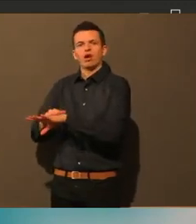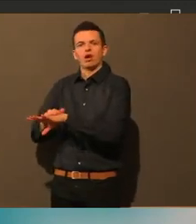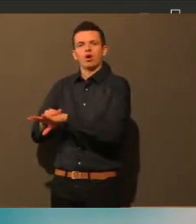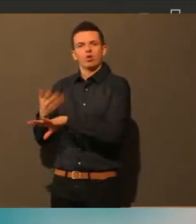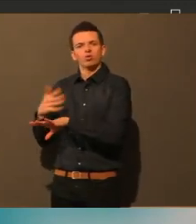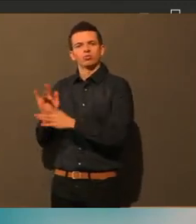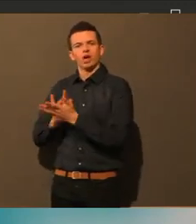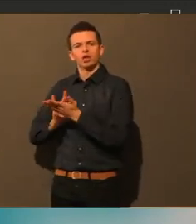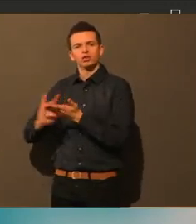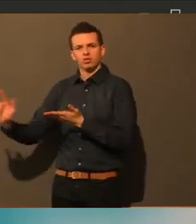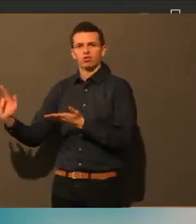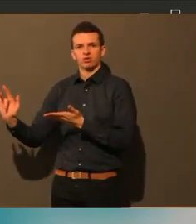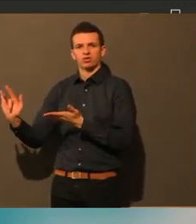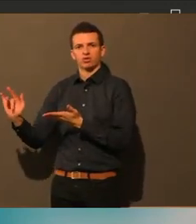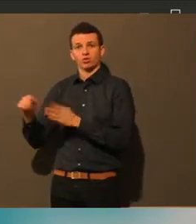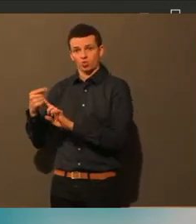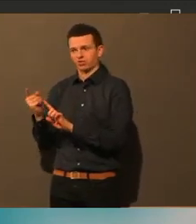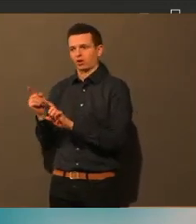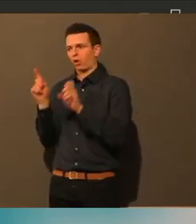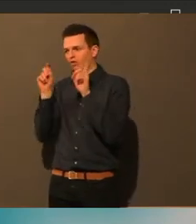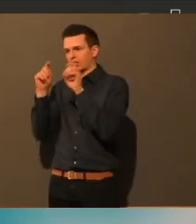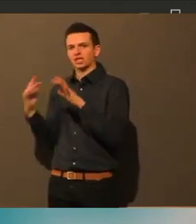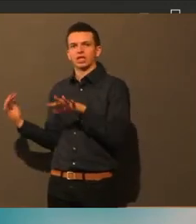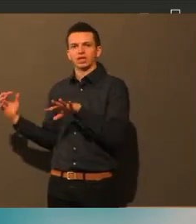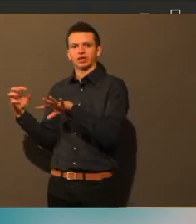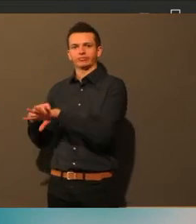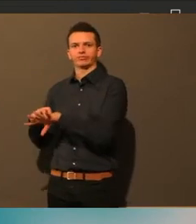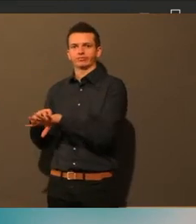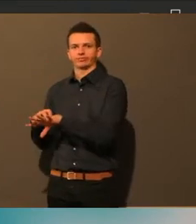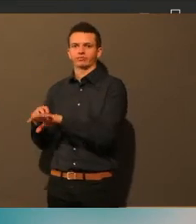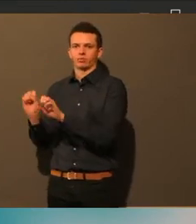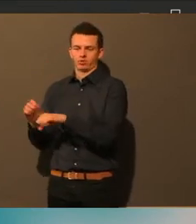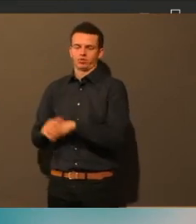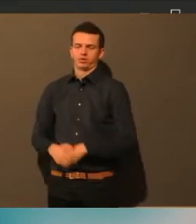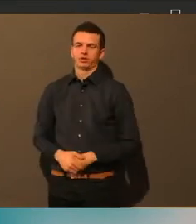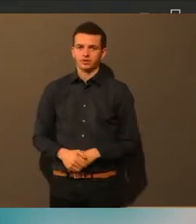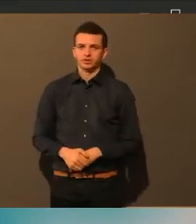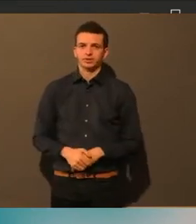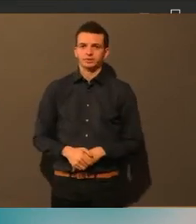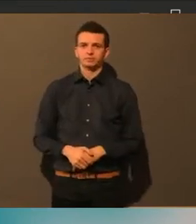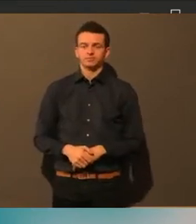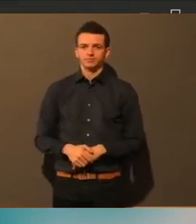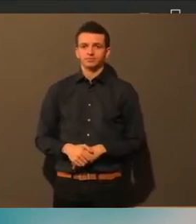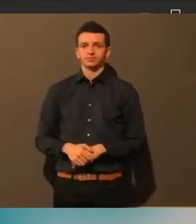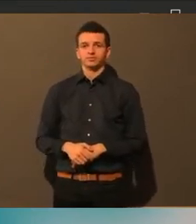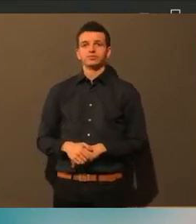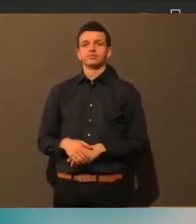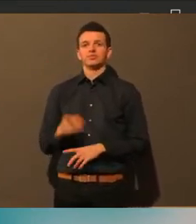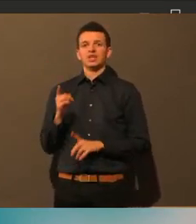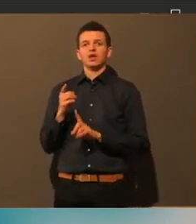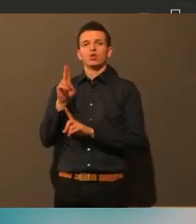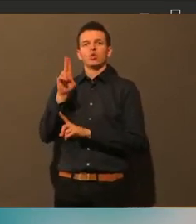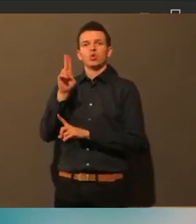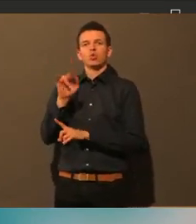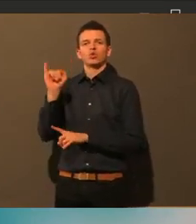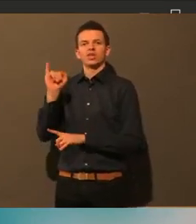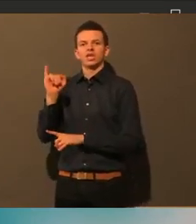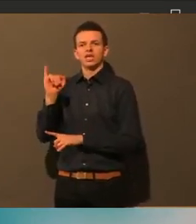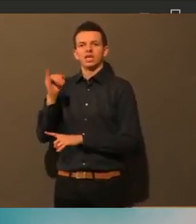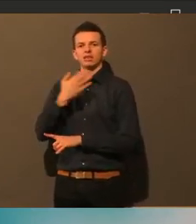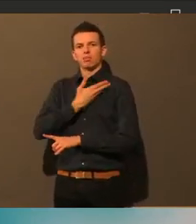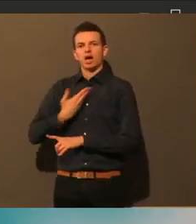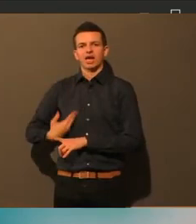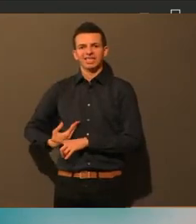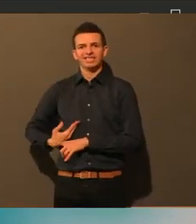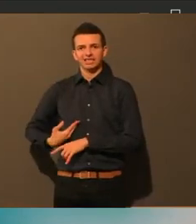Dann finde ich das mit dem Uni-Mains-Konzept super. Ich bin da auch dafür, dass man das auf jeden Fall mindestens überdenken sollte, weil 200